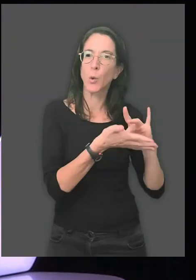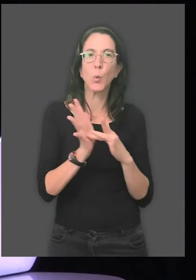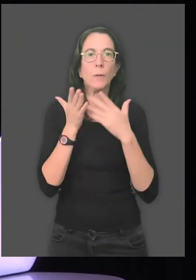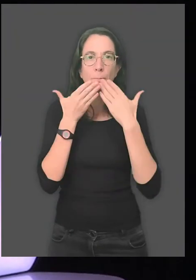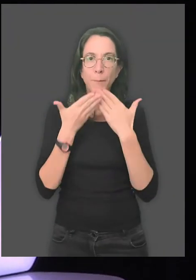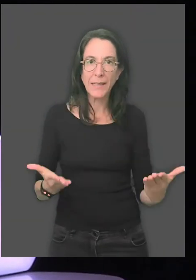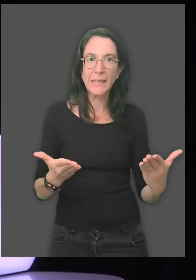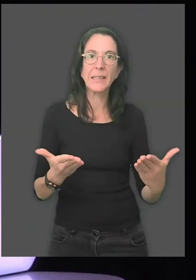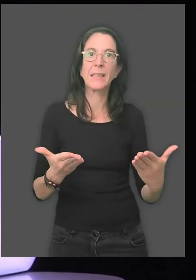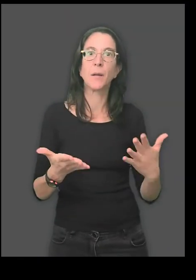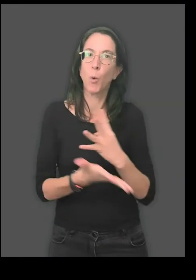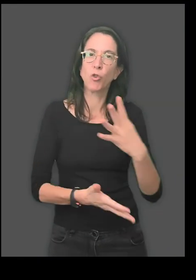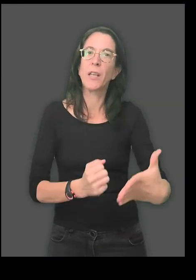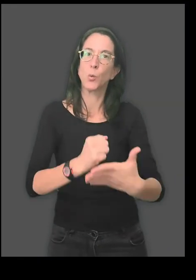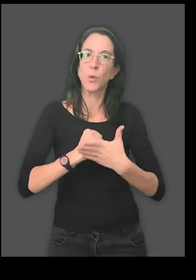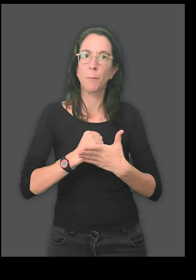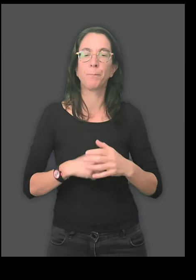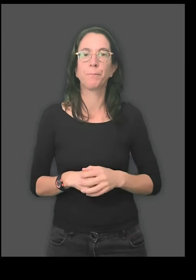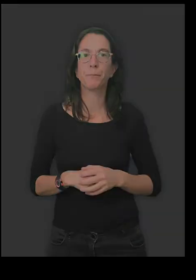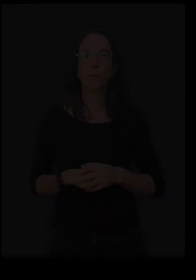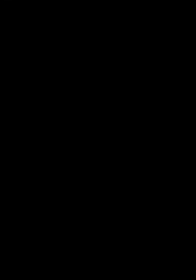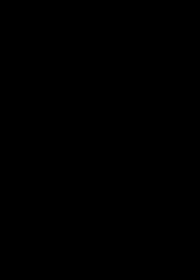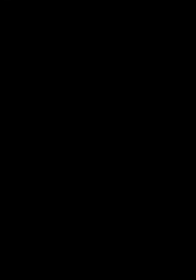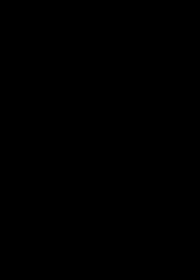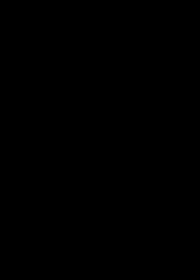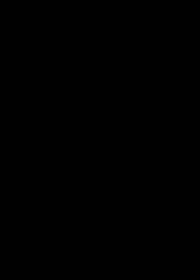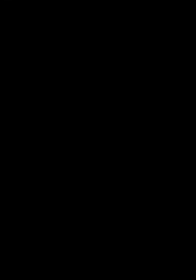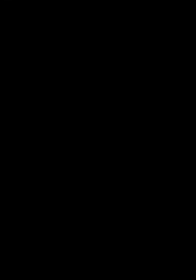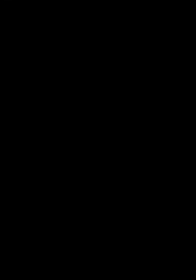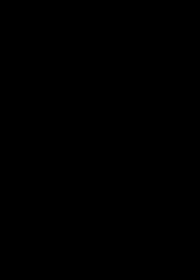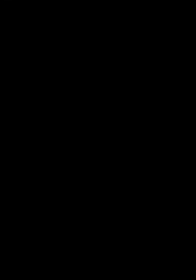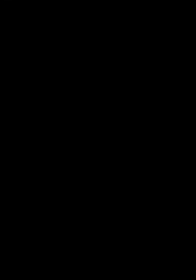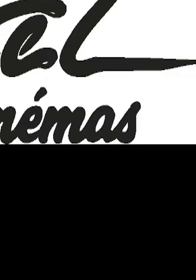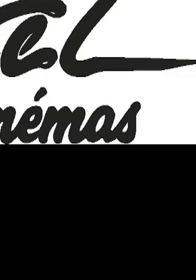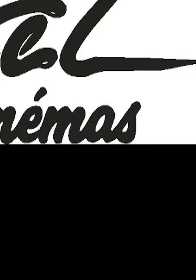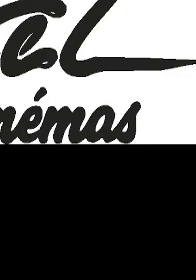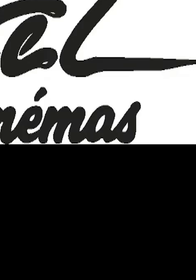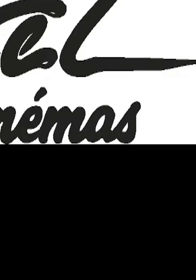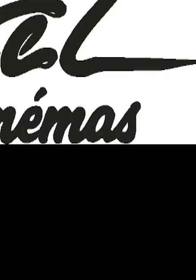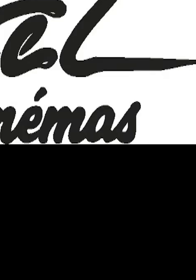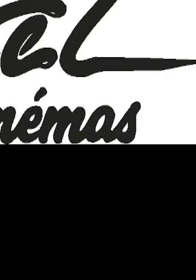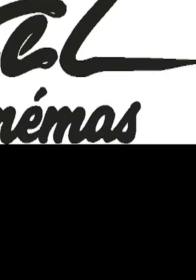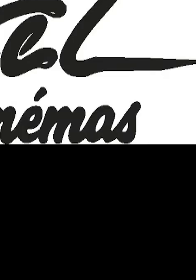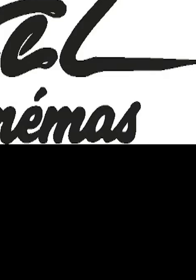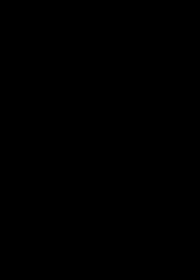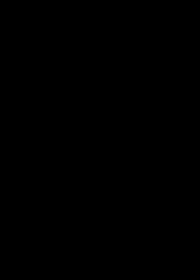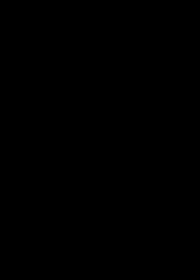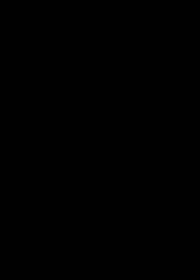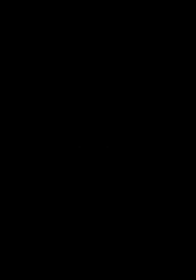soutiennent pour ce projet. Montpellier, capitale européenne de la culture 2028, le cinéma Diagonal,